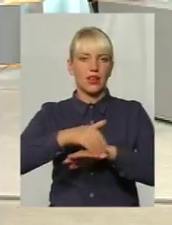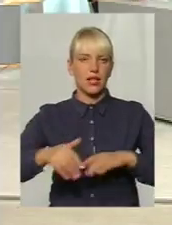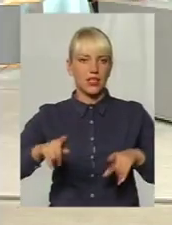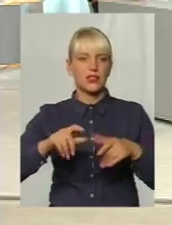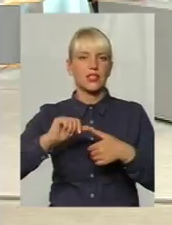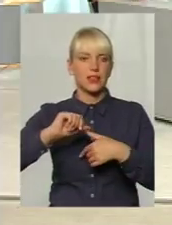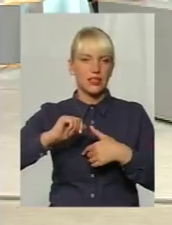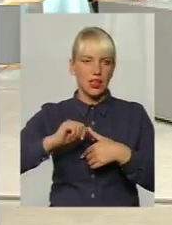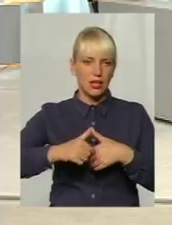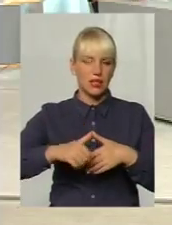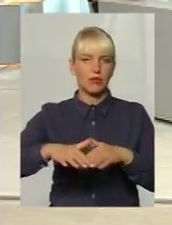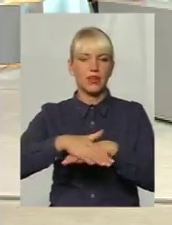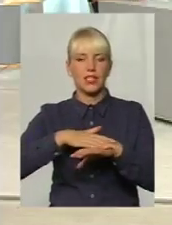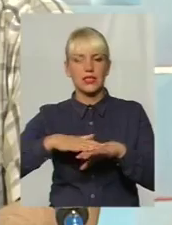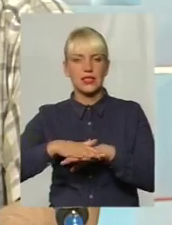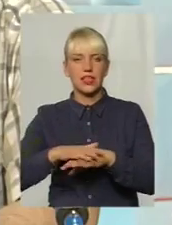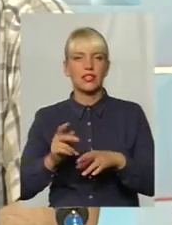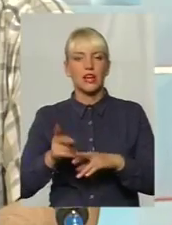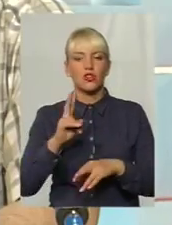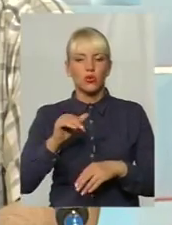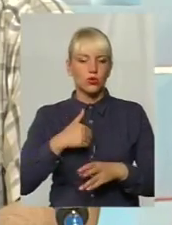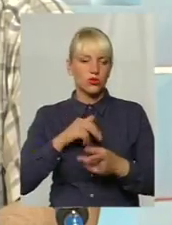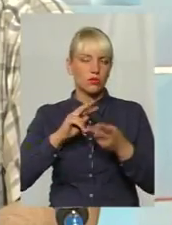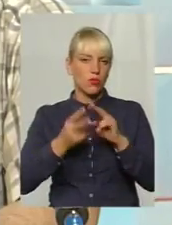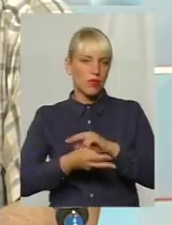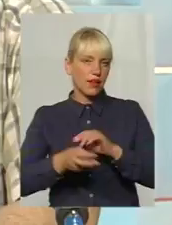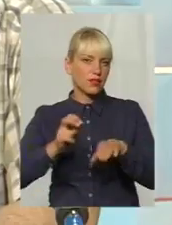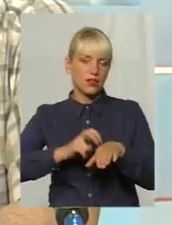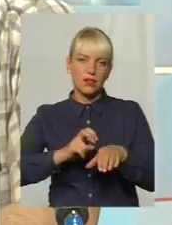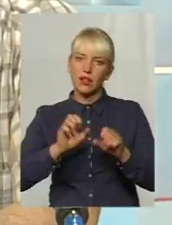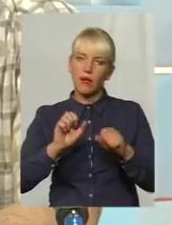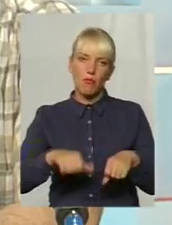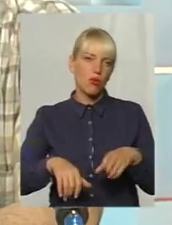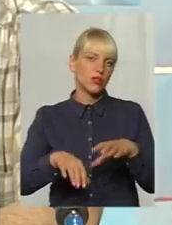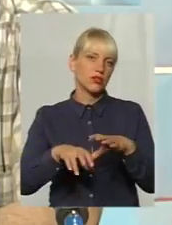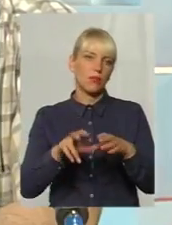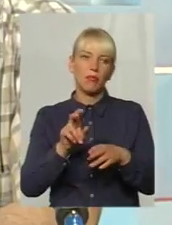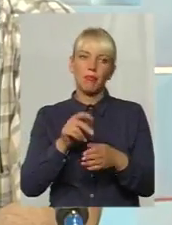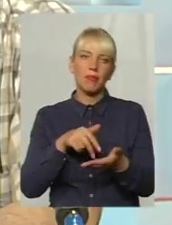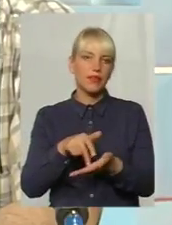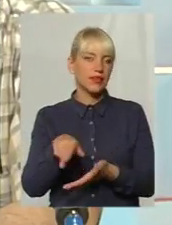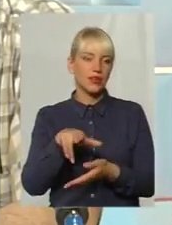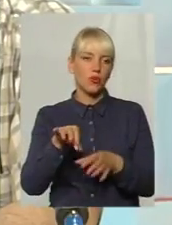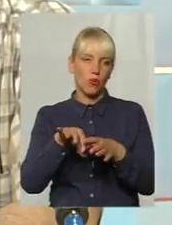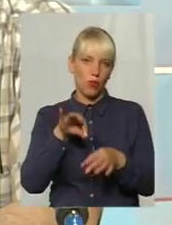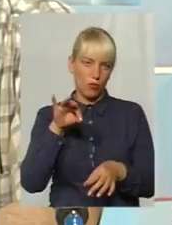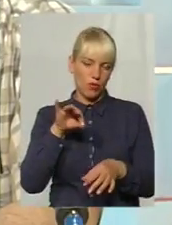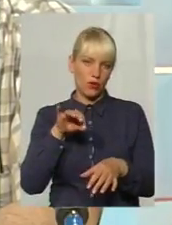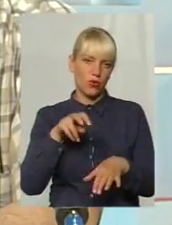Хто хотів поміняти лікаря, може вільно ходити собі до обраного лікаря. І також туди